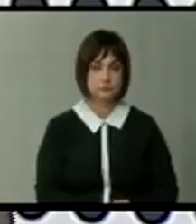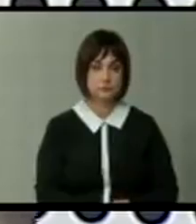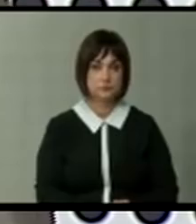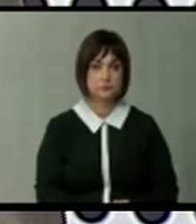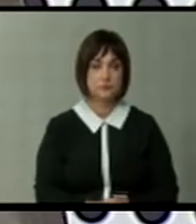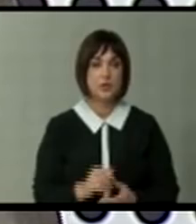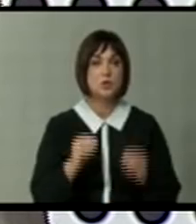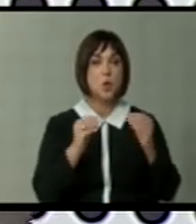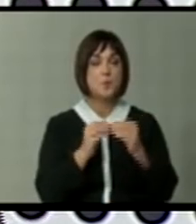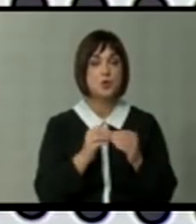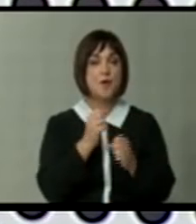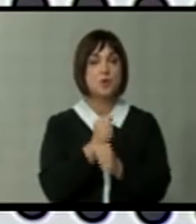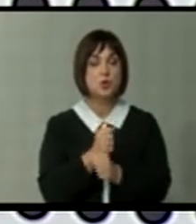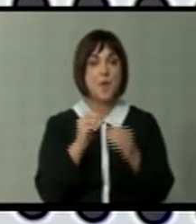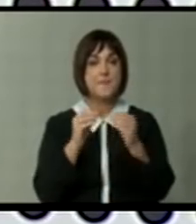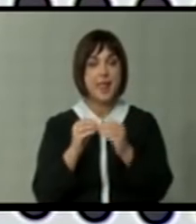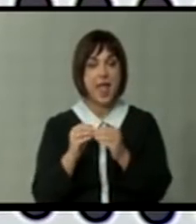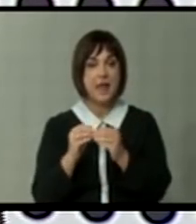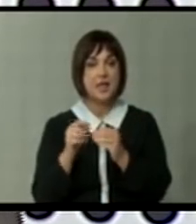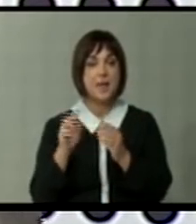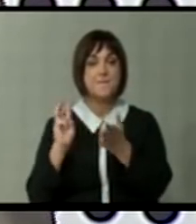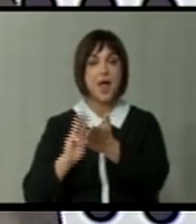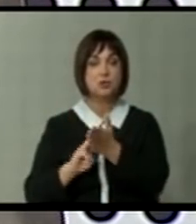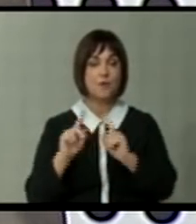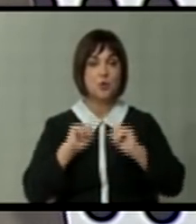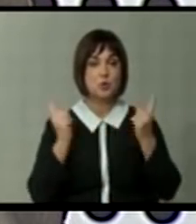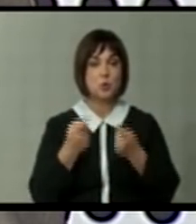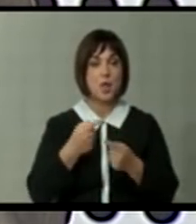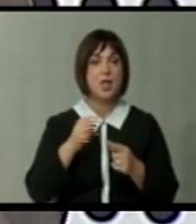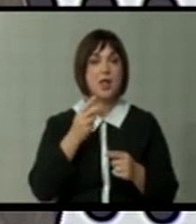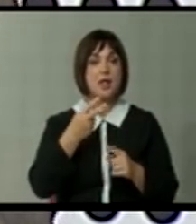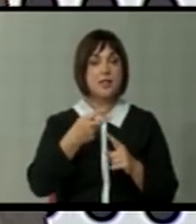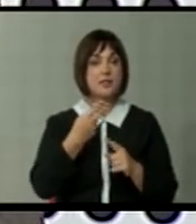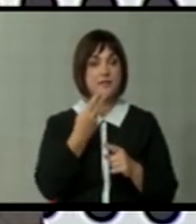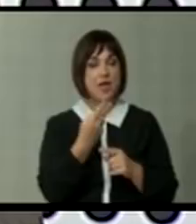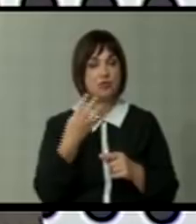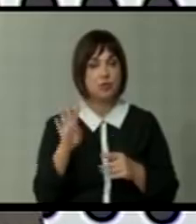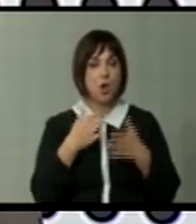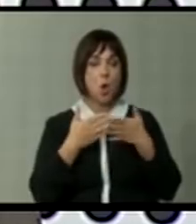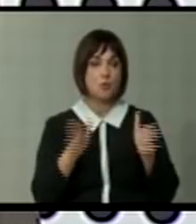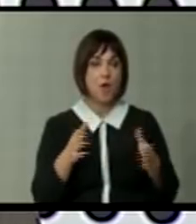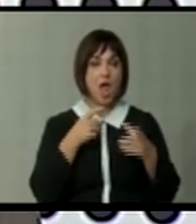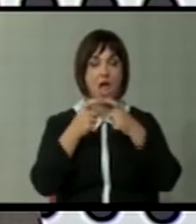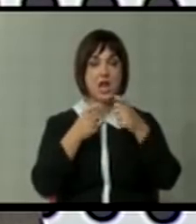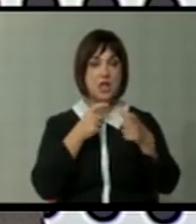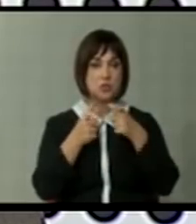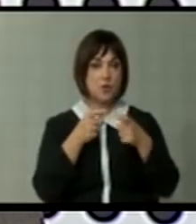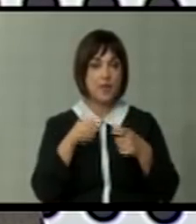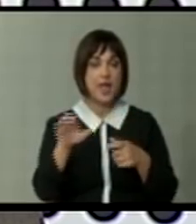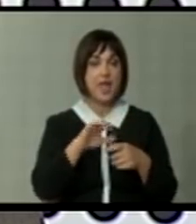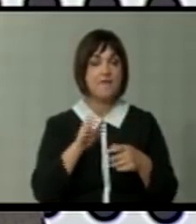Со Бишевац, Дујовски, Билјали и Малчевски во студиото на 24 отворено разговараме за